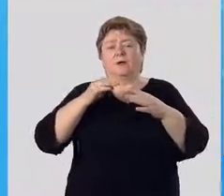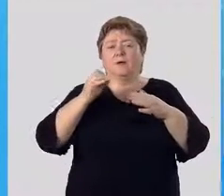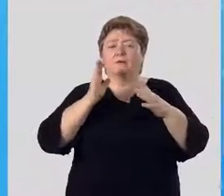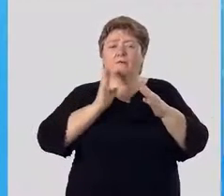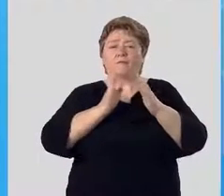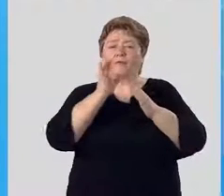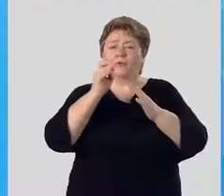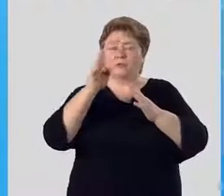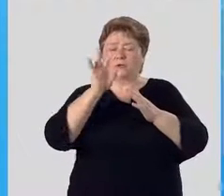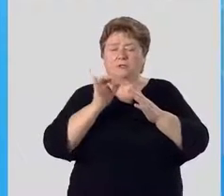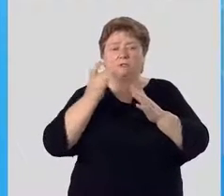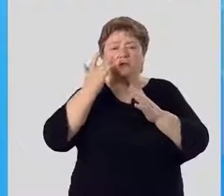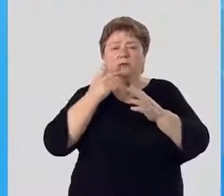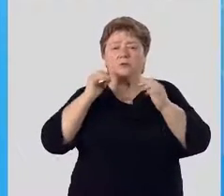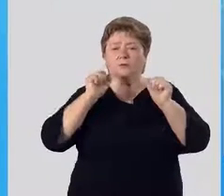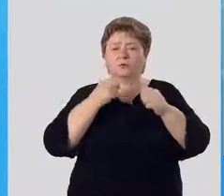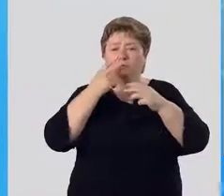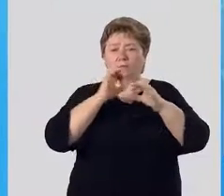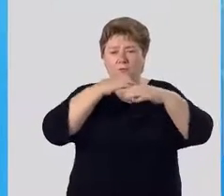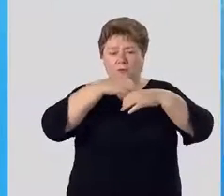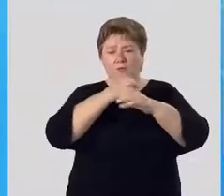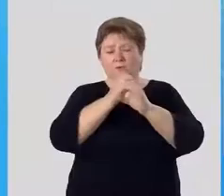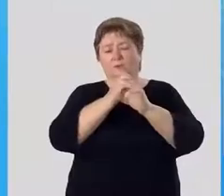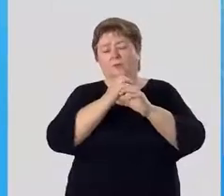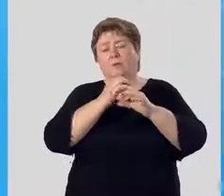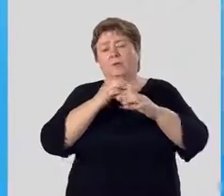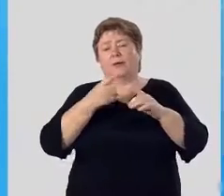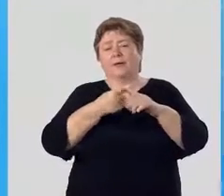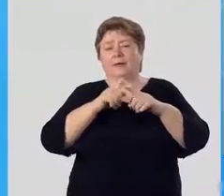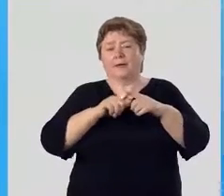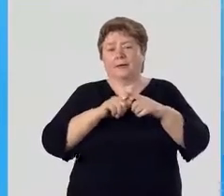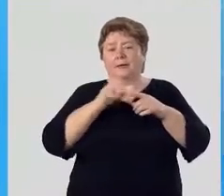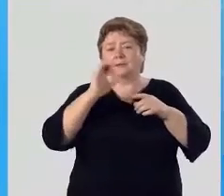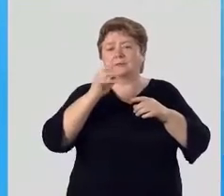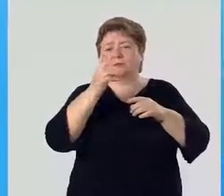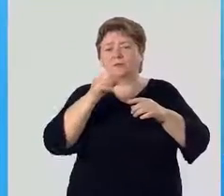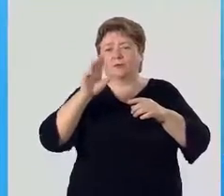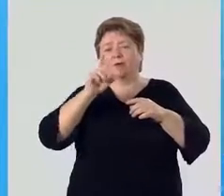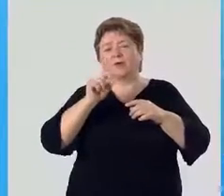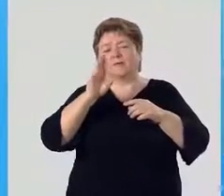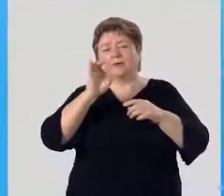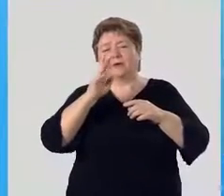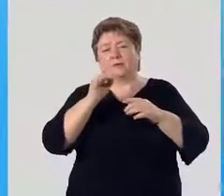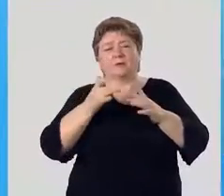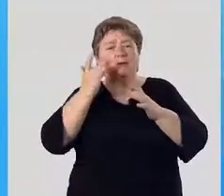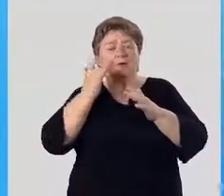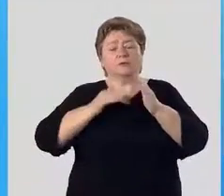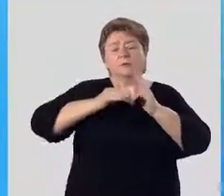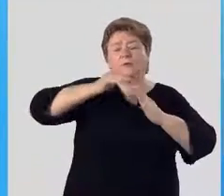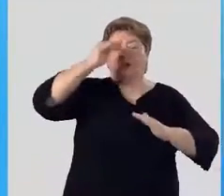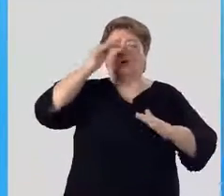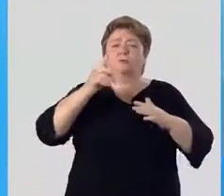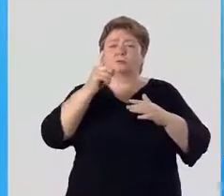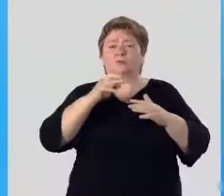и водоросли, которые можно увидеть в микроскоп. Это и секвои и эвкалипты, достигающие высоту